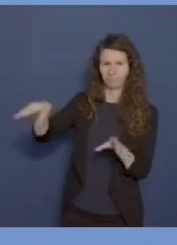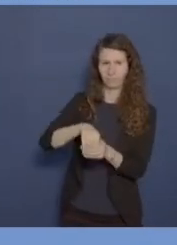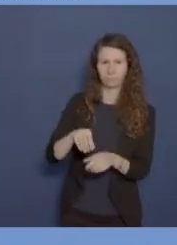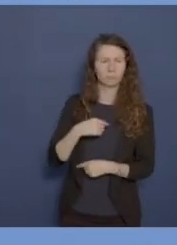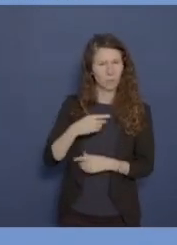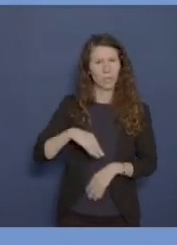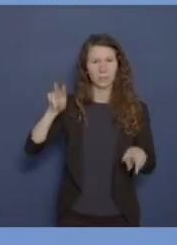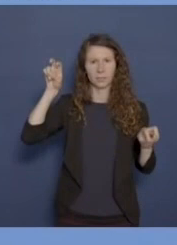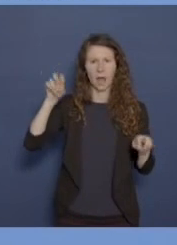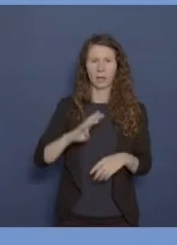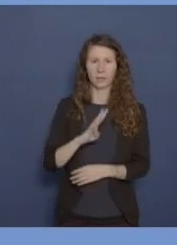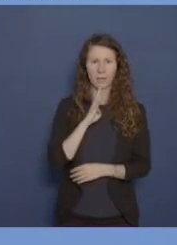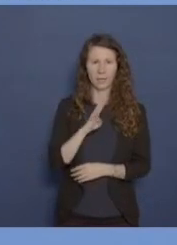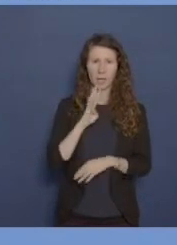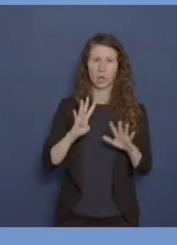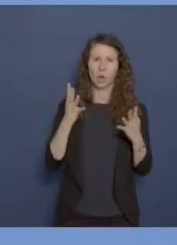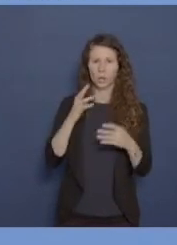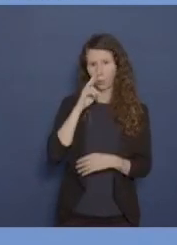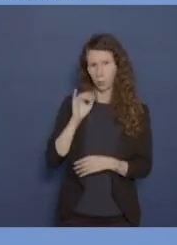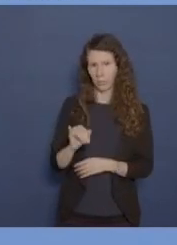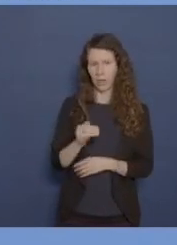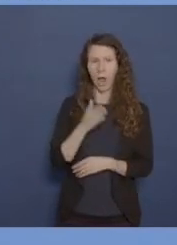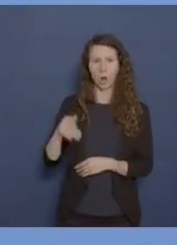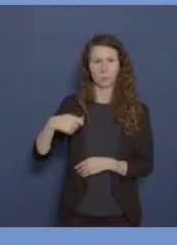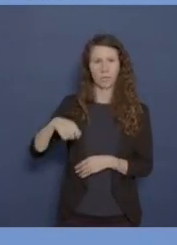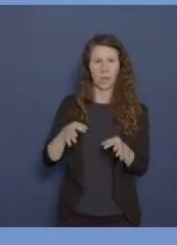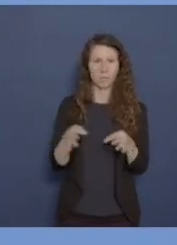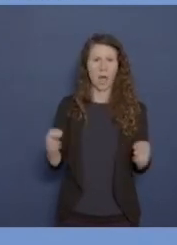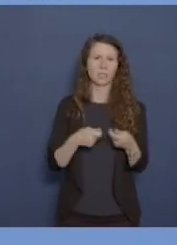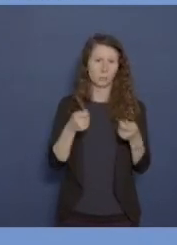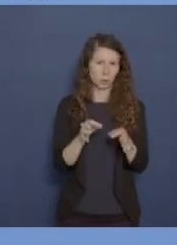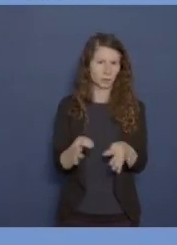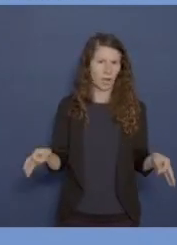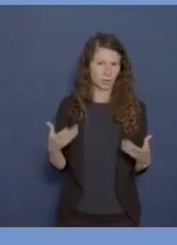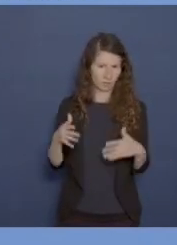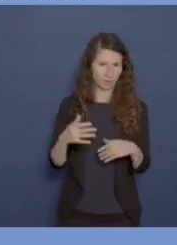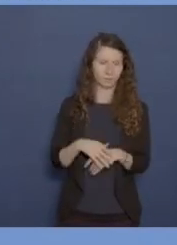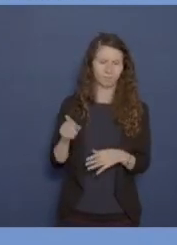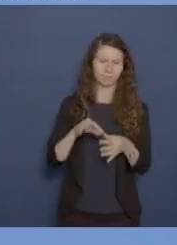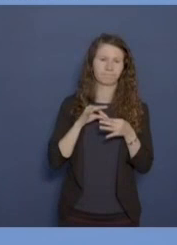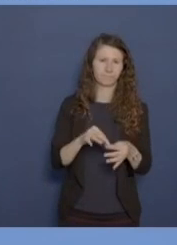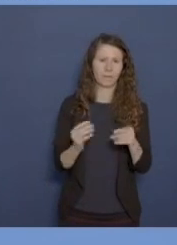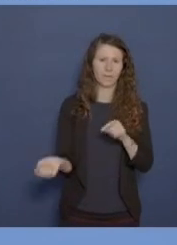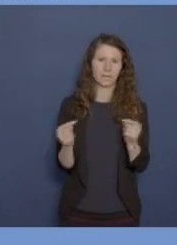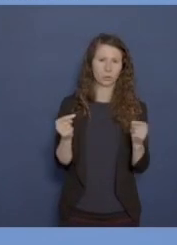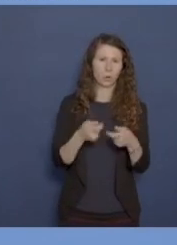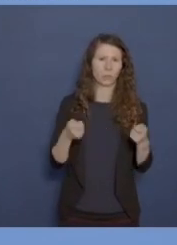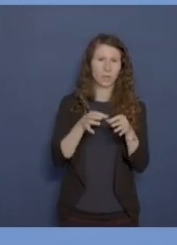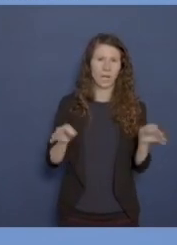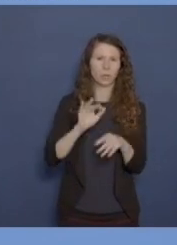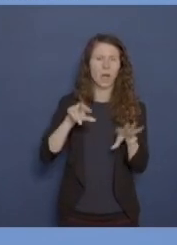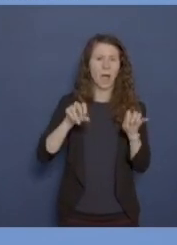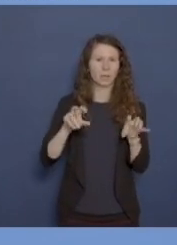mal zitieren aus einer Rede am 9. Juni von Außenminister Maas im Bundestag, anlässlich der Debatte im Bundestag zum 80.